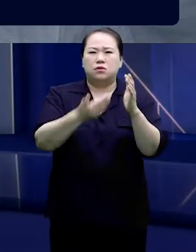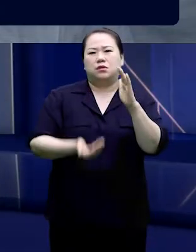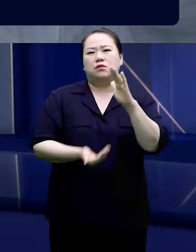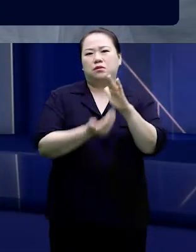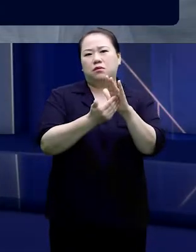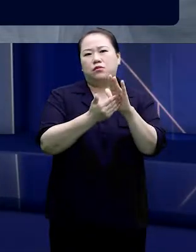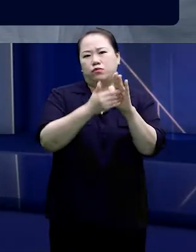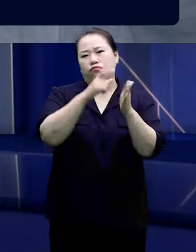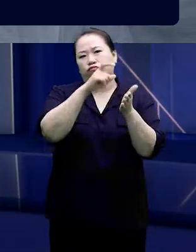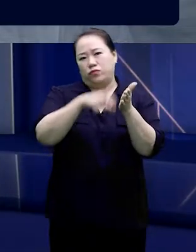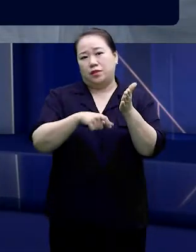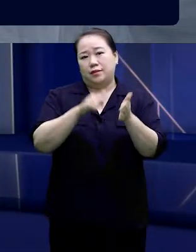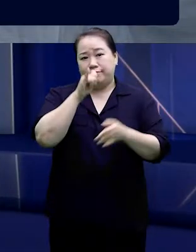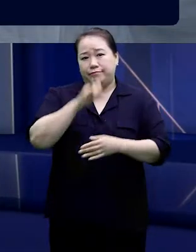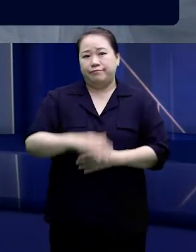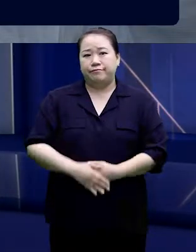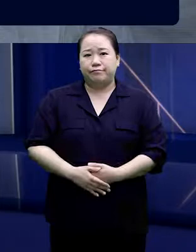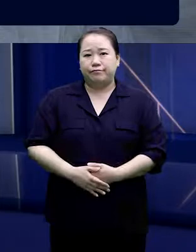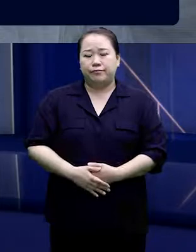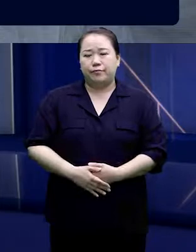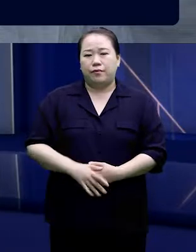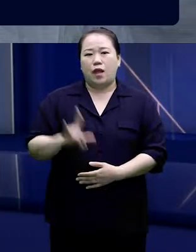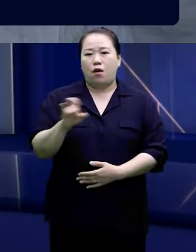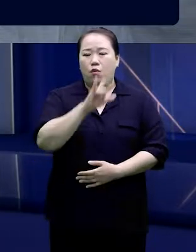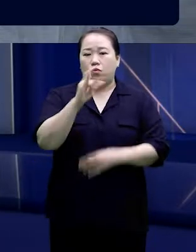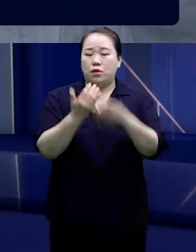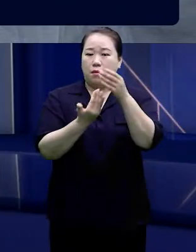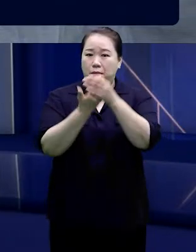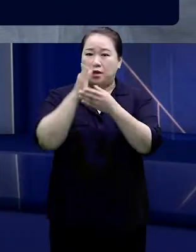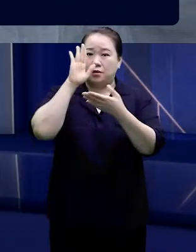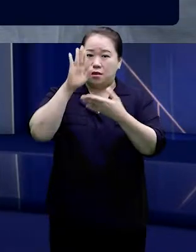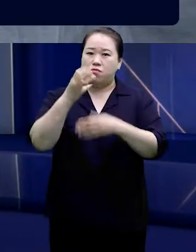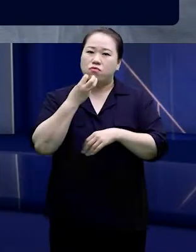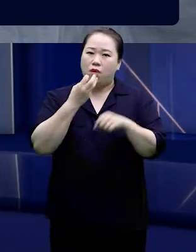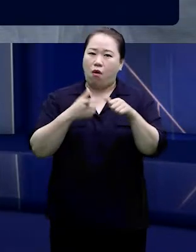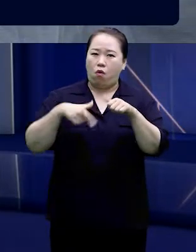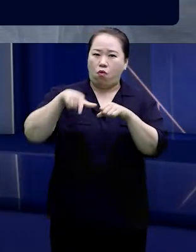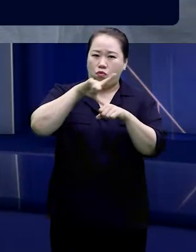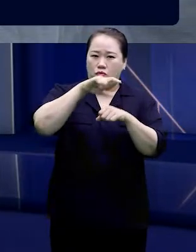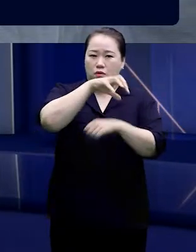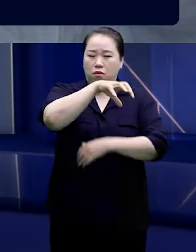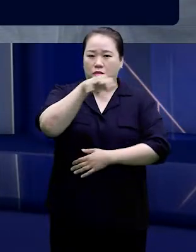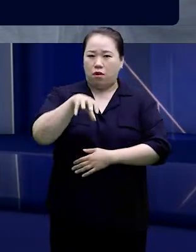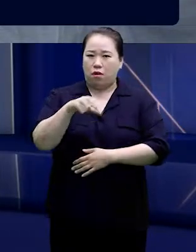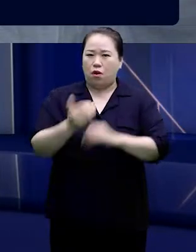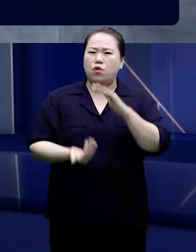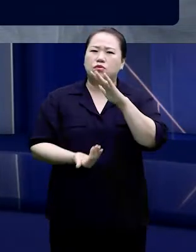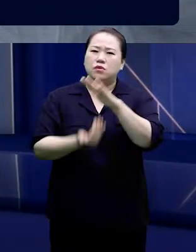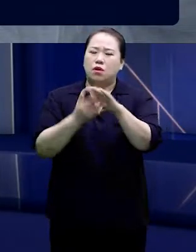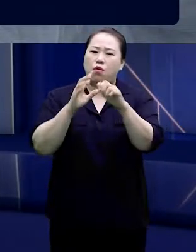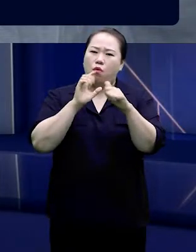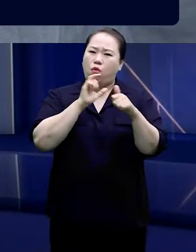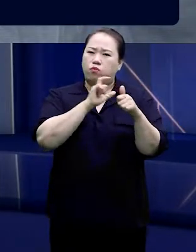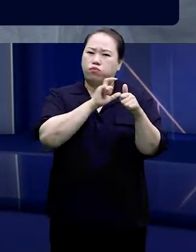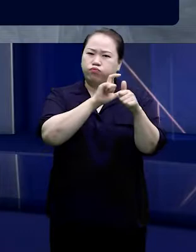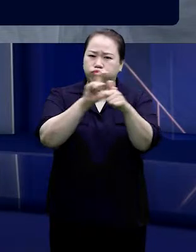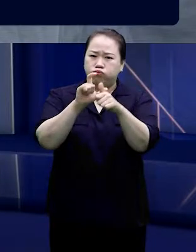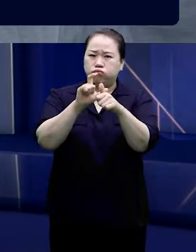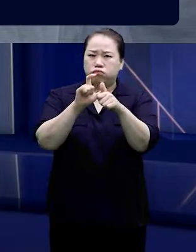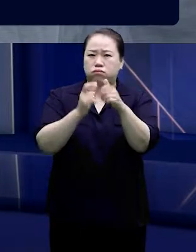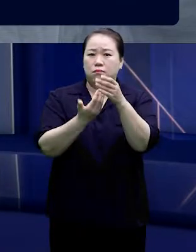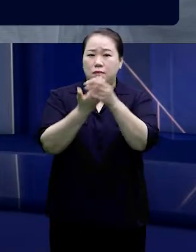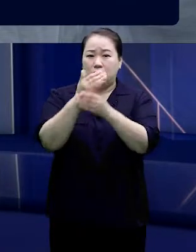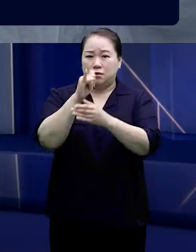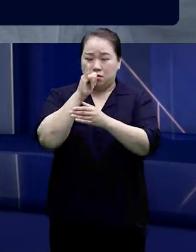코로나 발생 이후 수도권에서 역대 최다 확진자가 발생했는데 특히 서울에서 800명 이상의